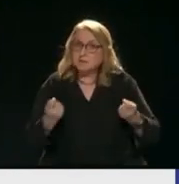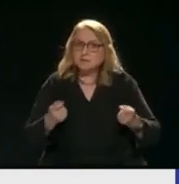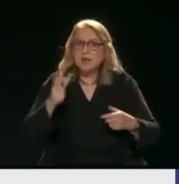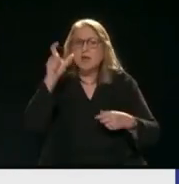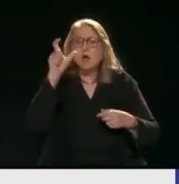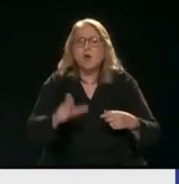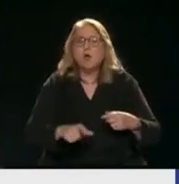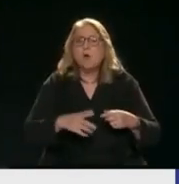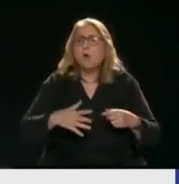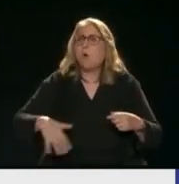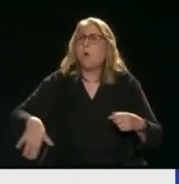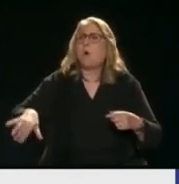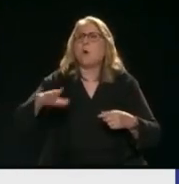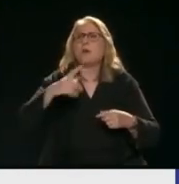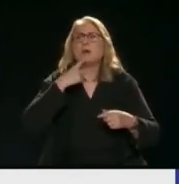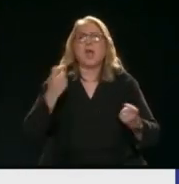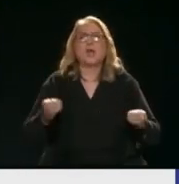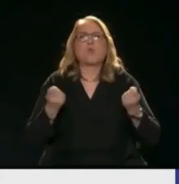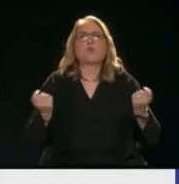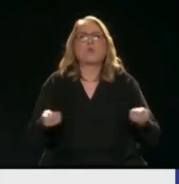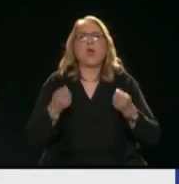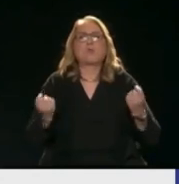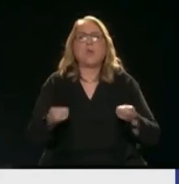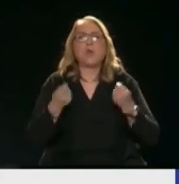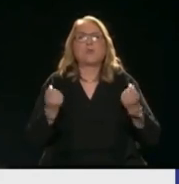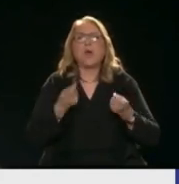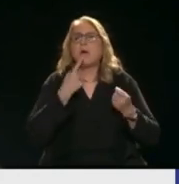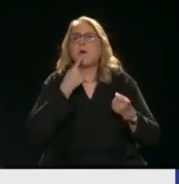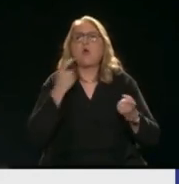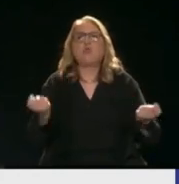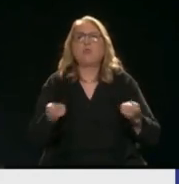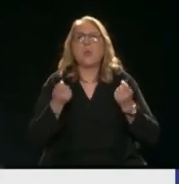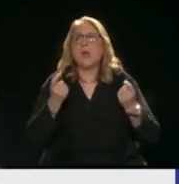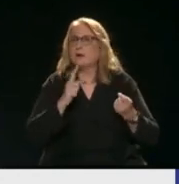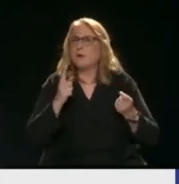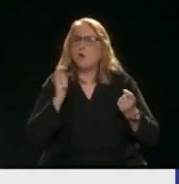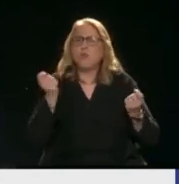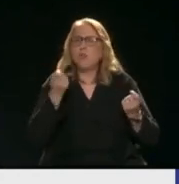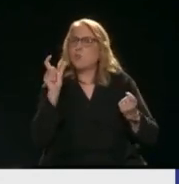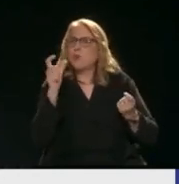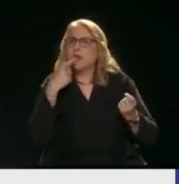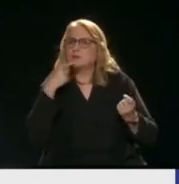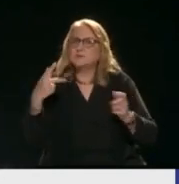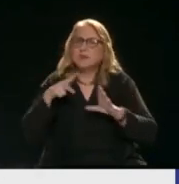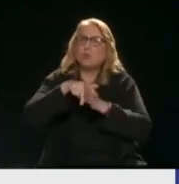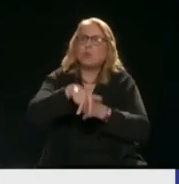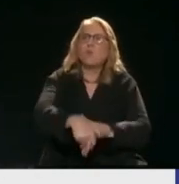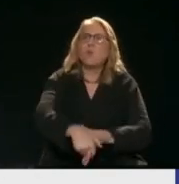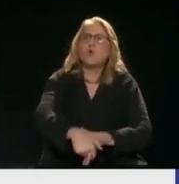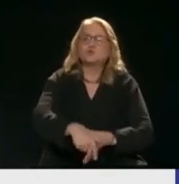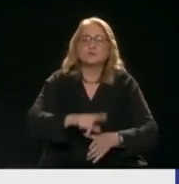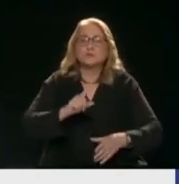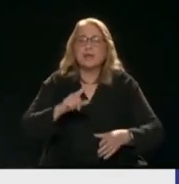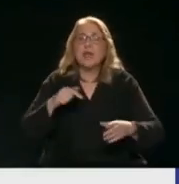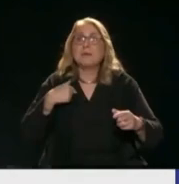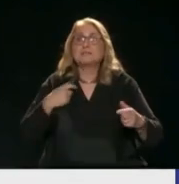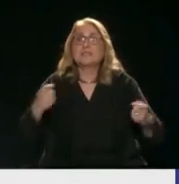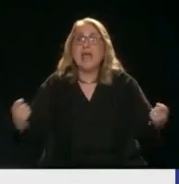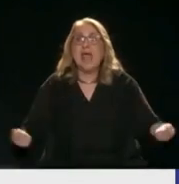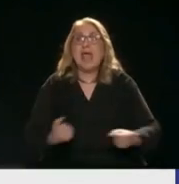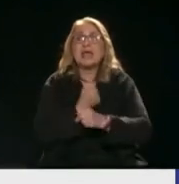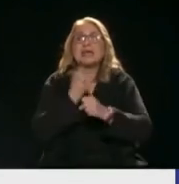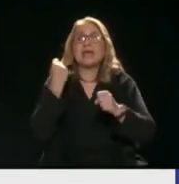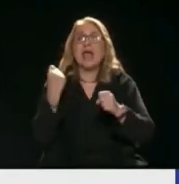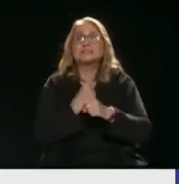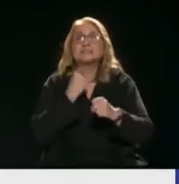δουλεύει Όλοι το κάναμε δουλειά Έχω δουλειά Δουλειά σημαίνει δούλος Αλλά καταλαβαίνουμε ότι εμείς οι Έλληνες Από επαρχής Από τότε που είμαστε στη